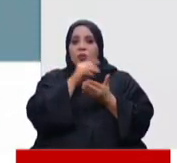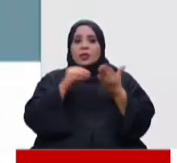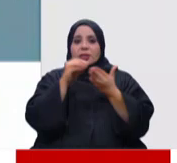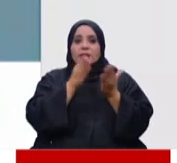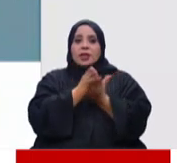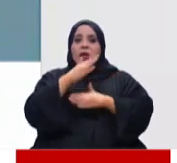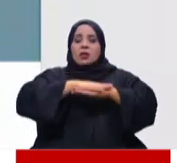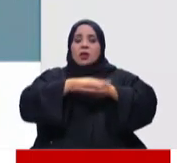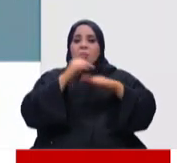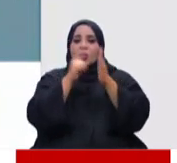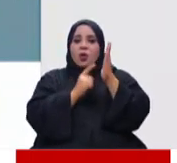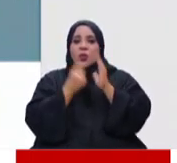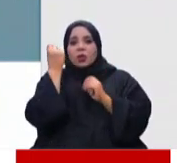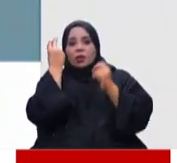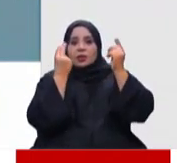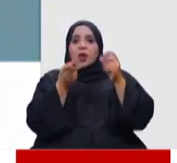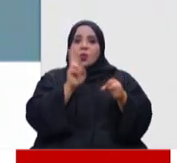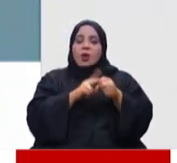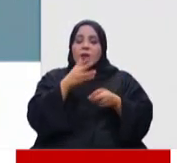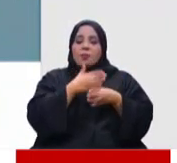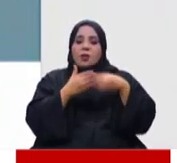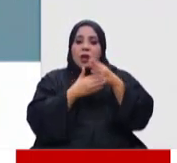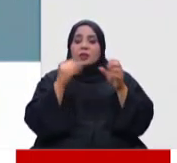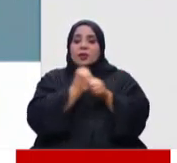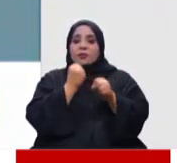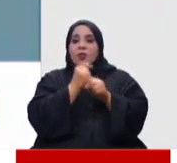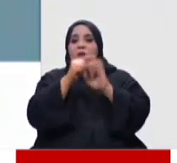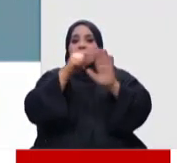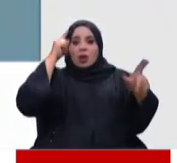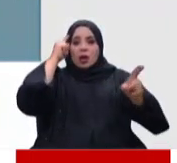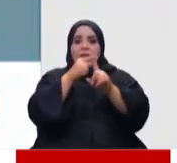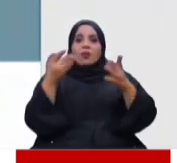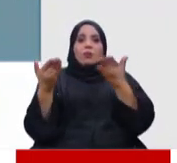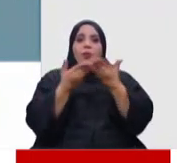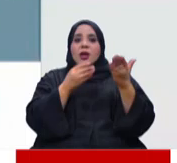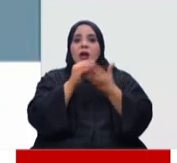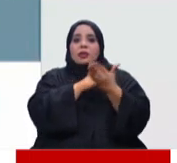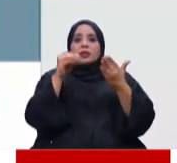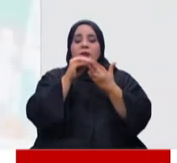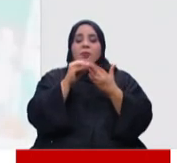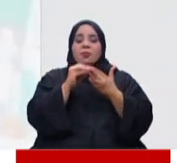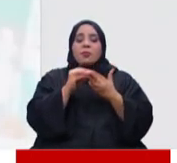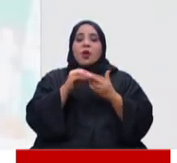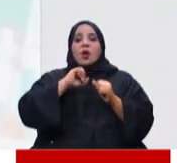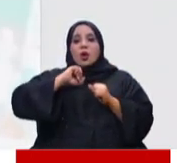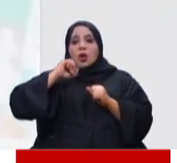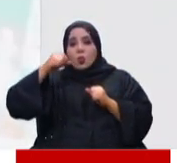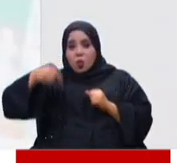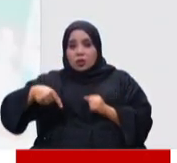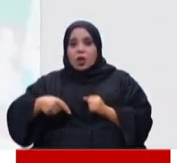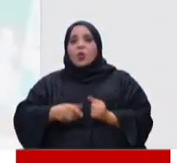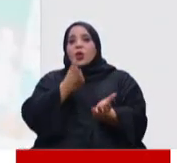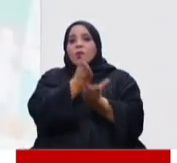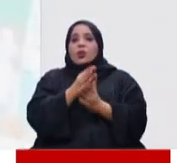احترام القانون والرأي والرأي الآخر وبناء وتنفيذ نموذج المدرسة المعززة للمواطنة وحقوق الإنسان وفق